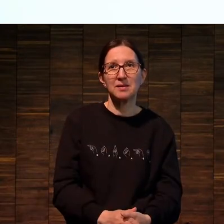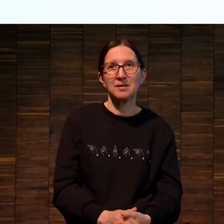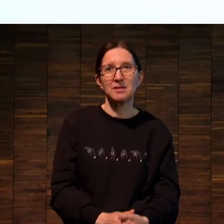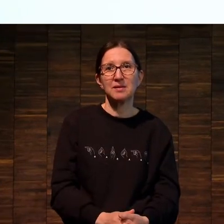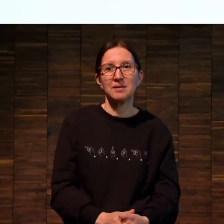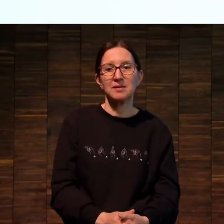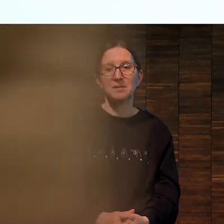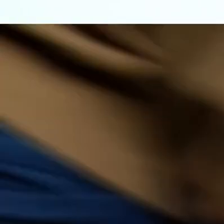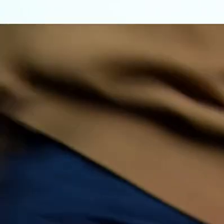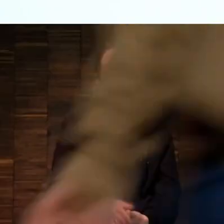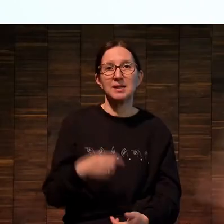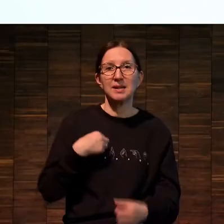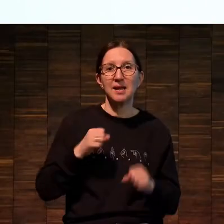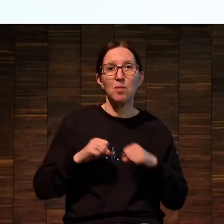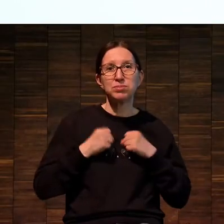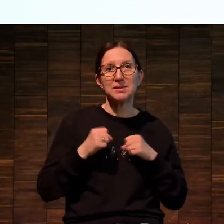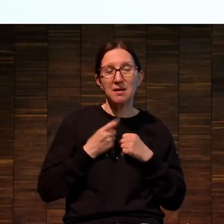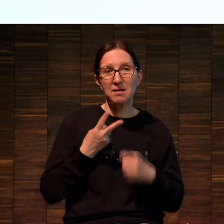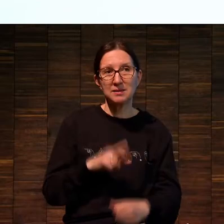Я постарался...